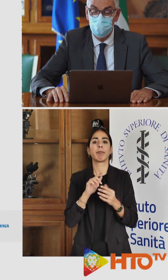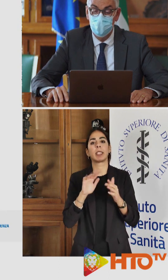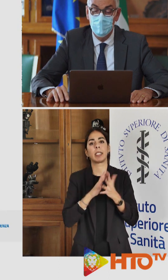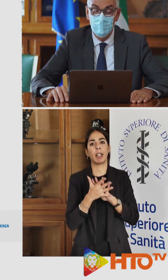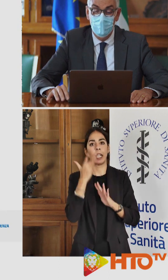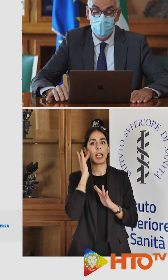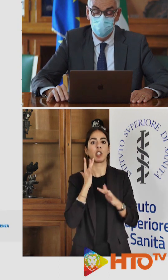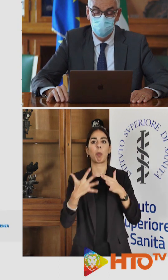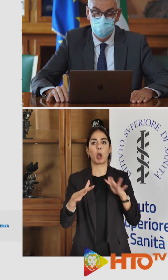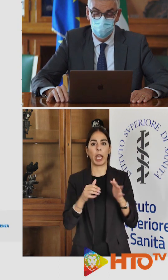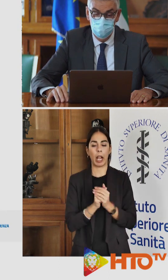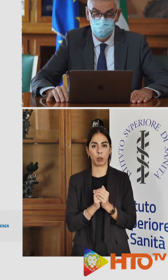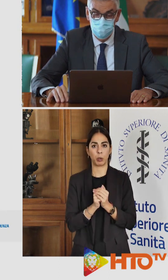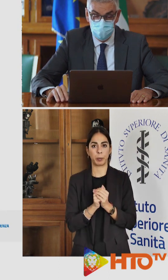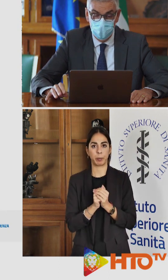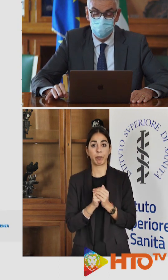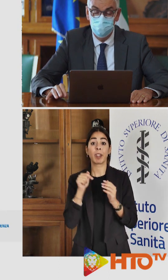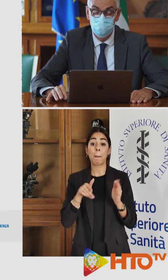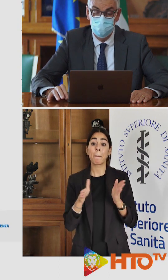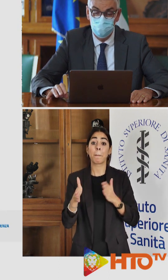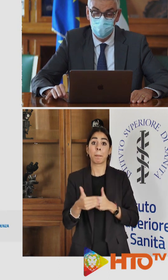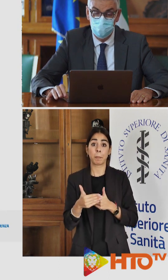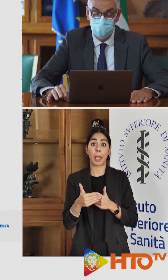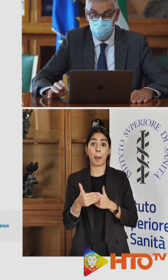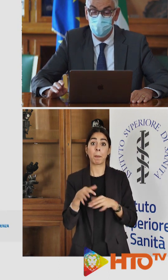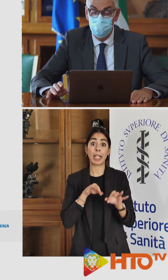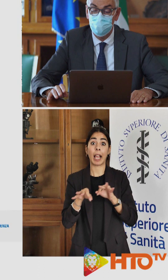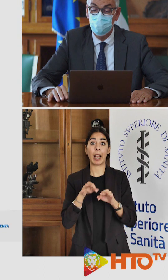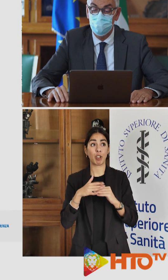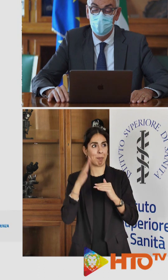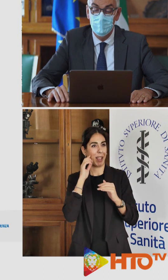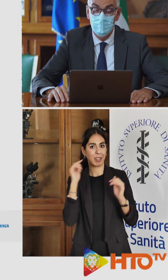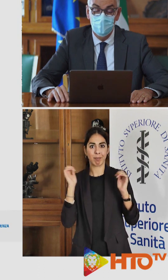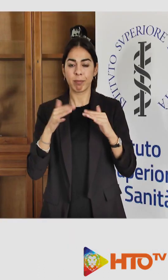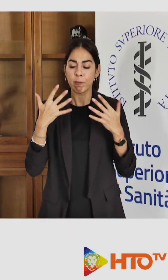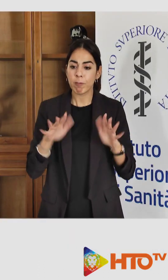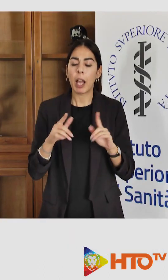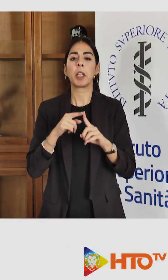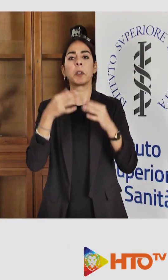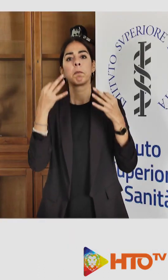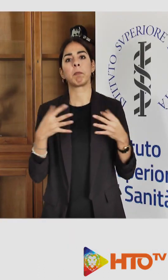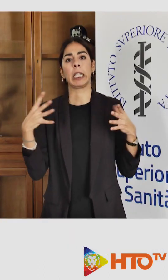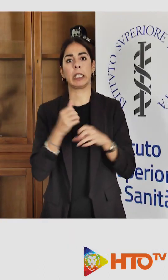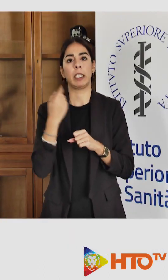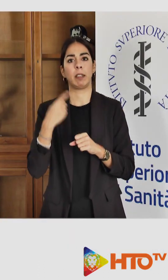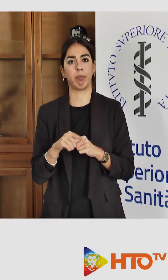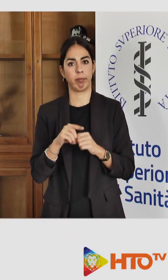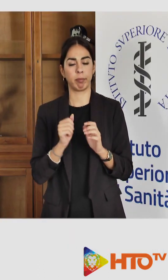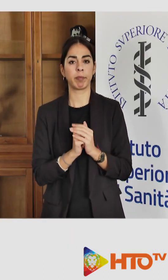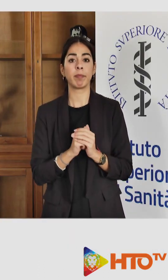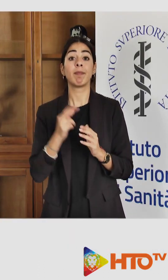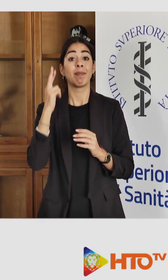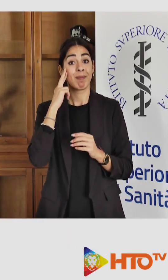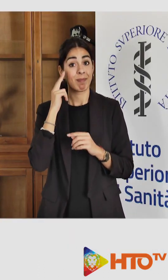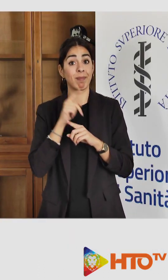stamattina si è riunita, ha stilato la seguente sintesi, ha ricordato come l'incidenza